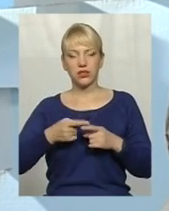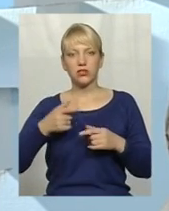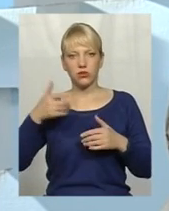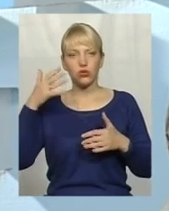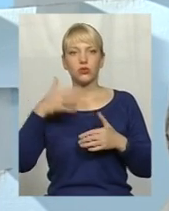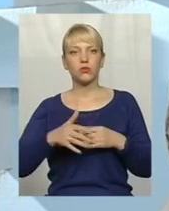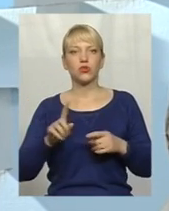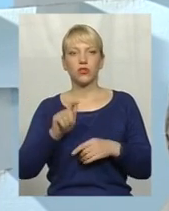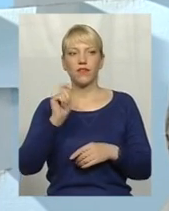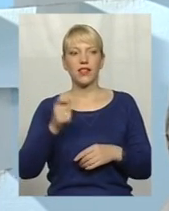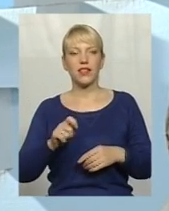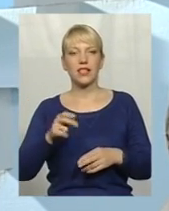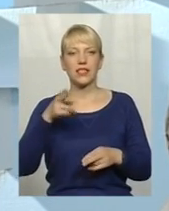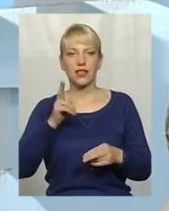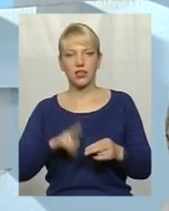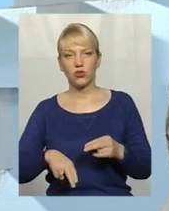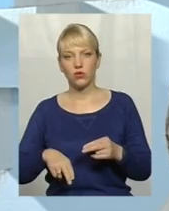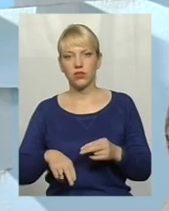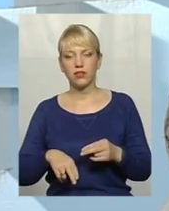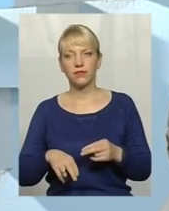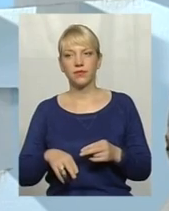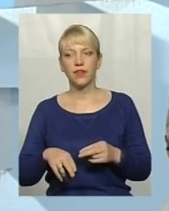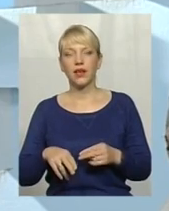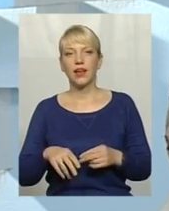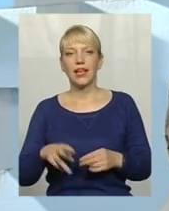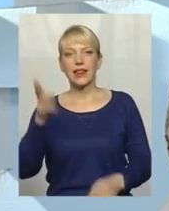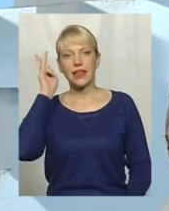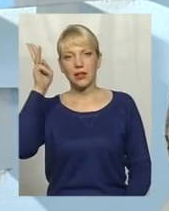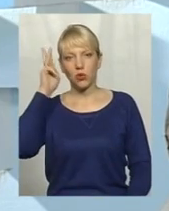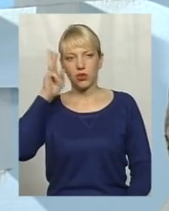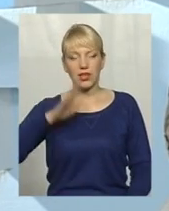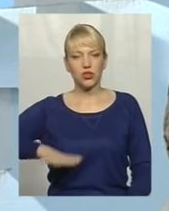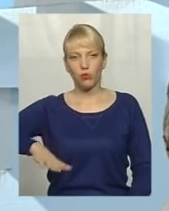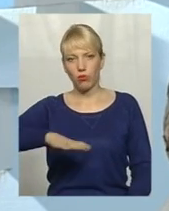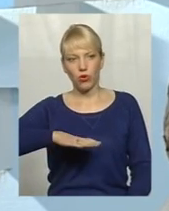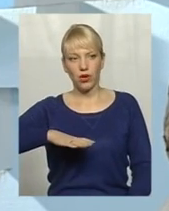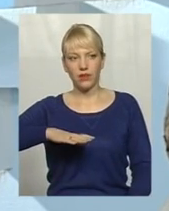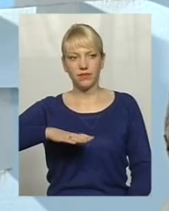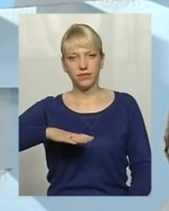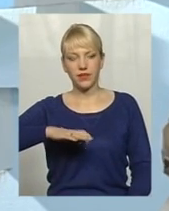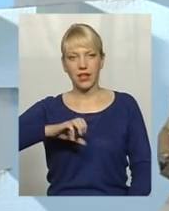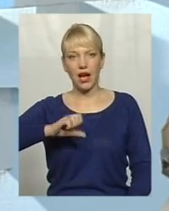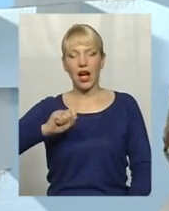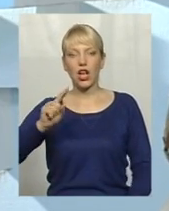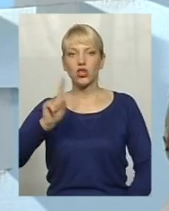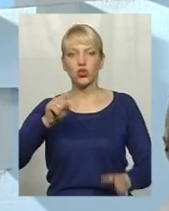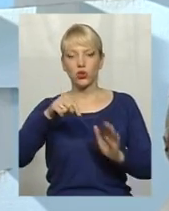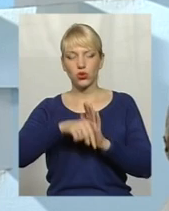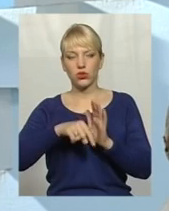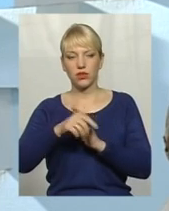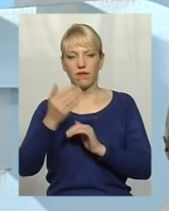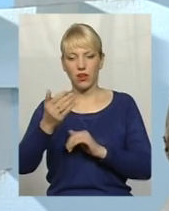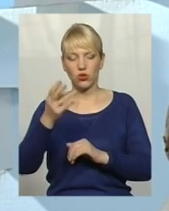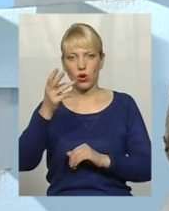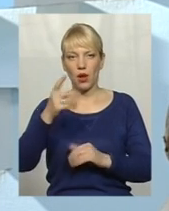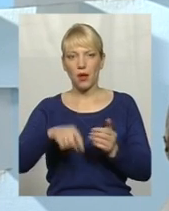що війна закінчується в дипломатичному полі. Ну, а що касається вашого питання,